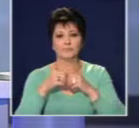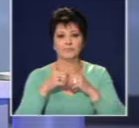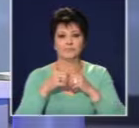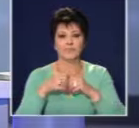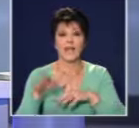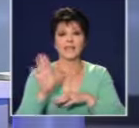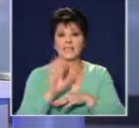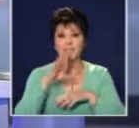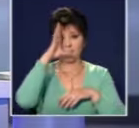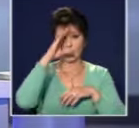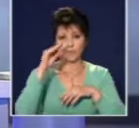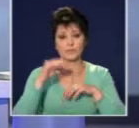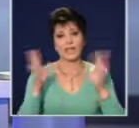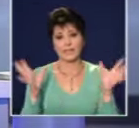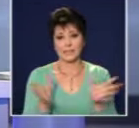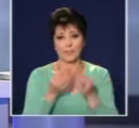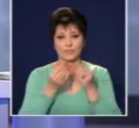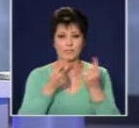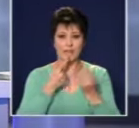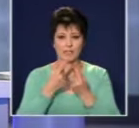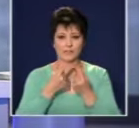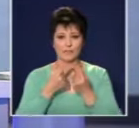Здравейте господа Да започваме